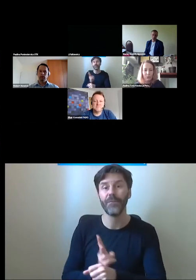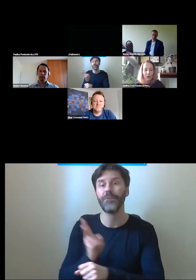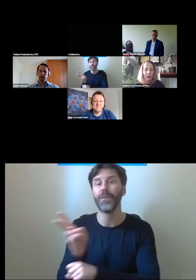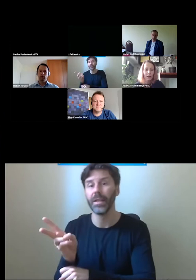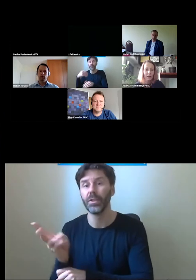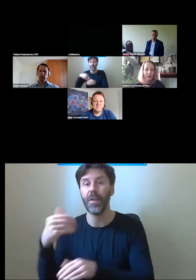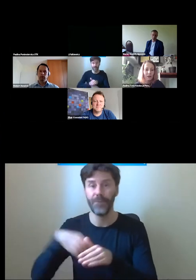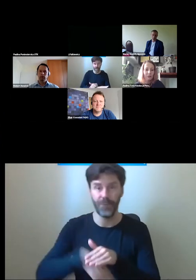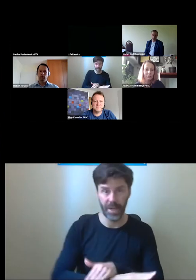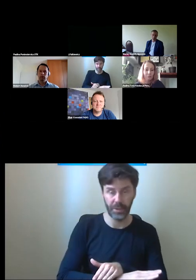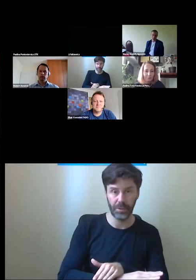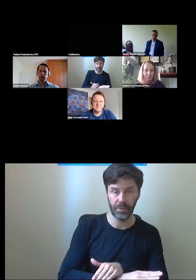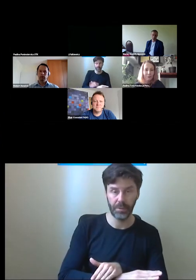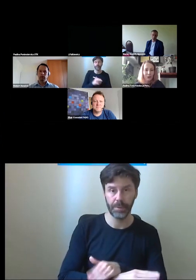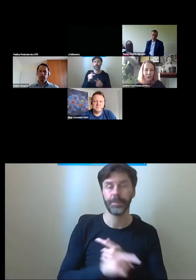zepsuć.